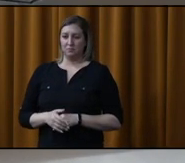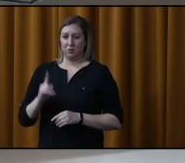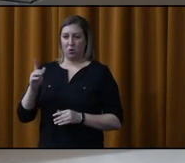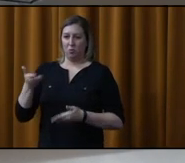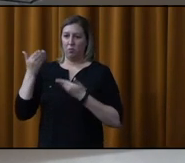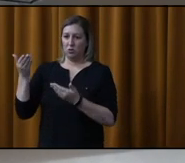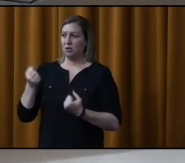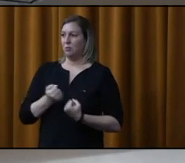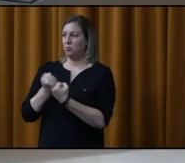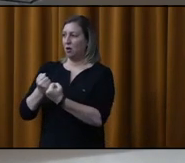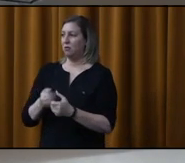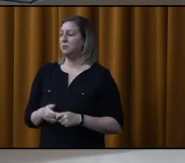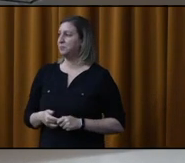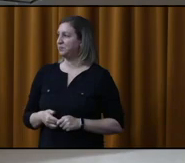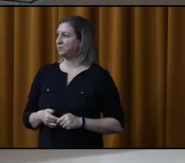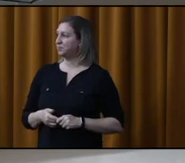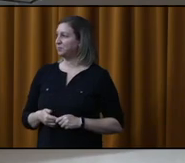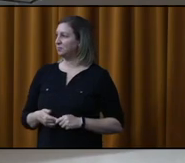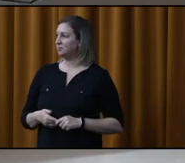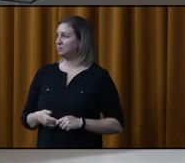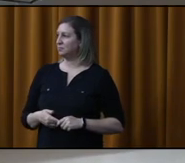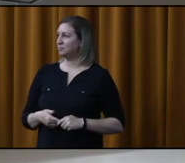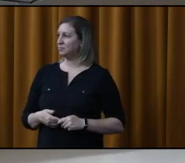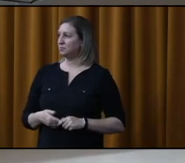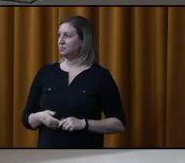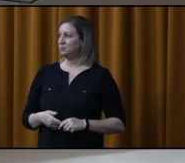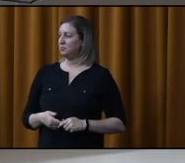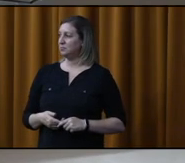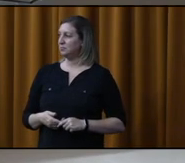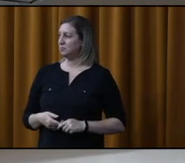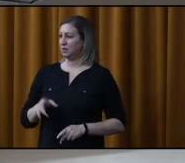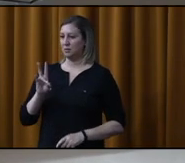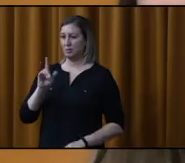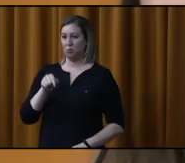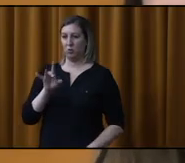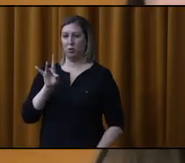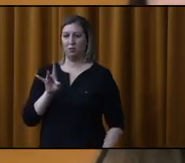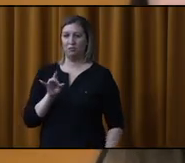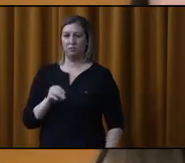propose, M. le Président. Merci. Puis, M. le Président. Merci beaucoup. 7.8.